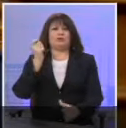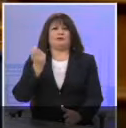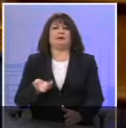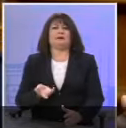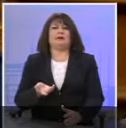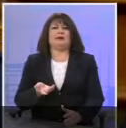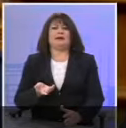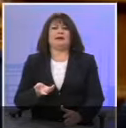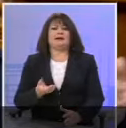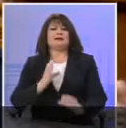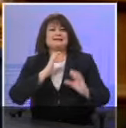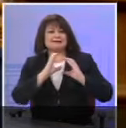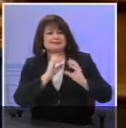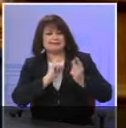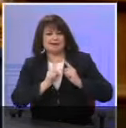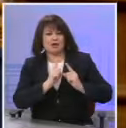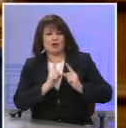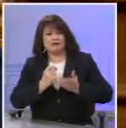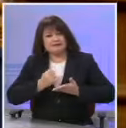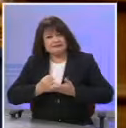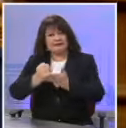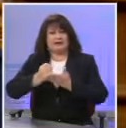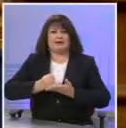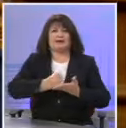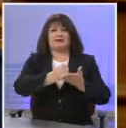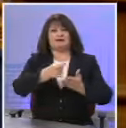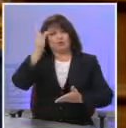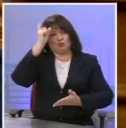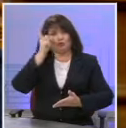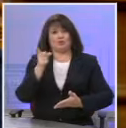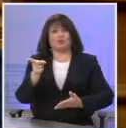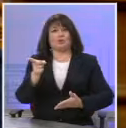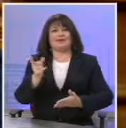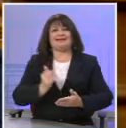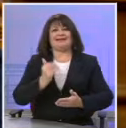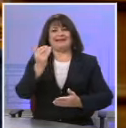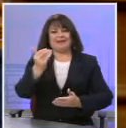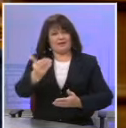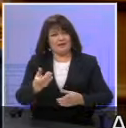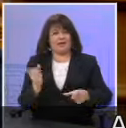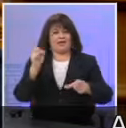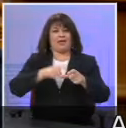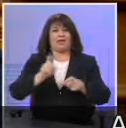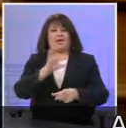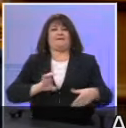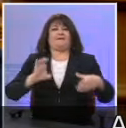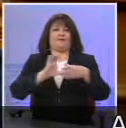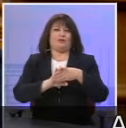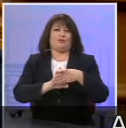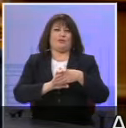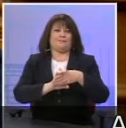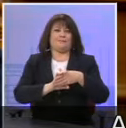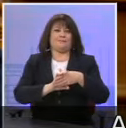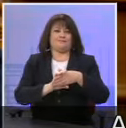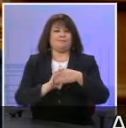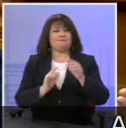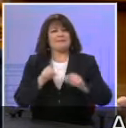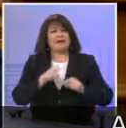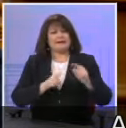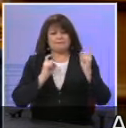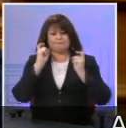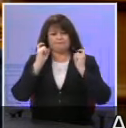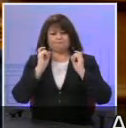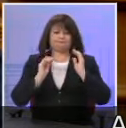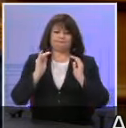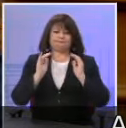συνενόησης και στήριξης της Τουρκίας σε μια προοπτική ενταξιακή. Και να σας πω και κάτι. Δεν